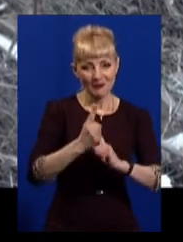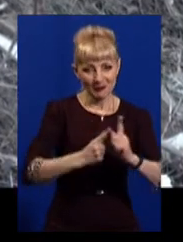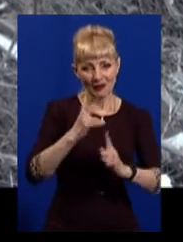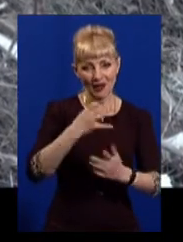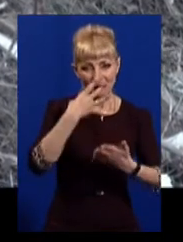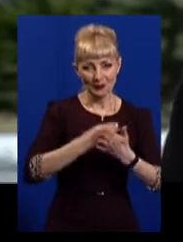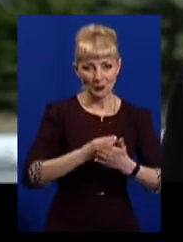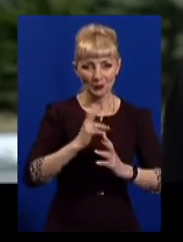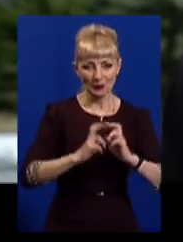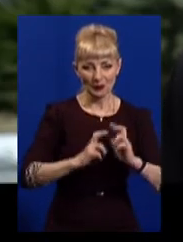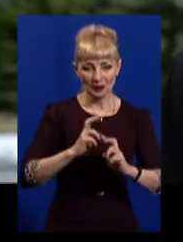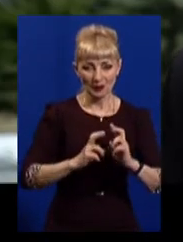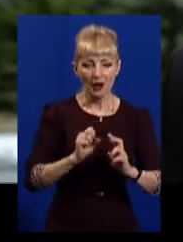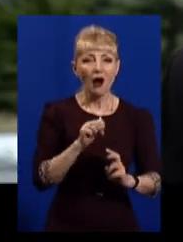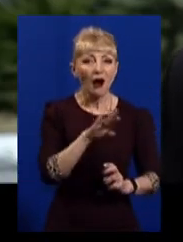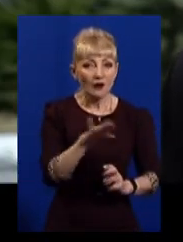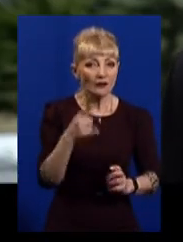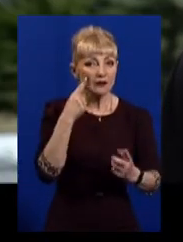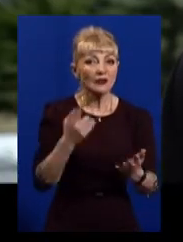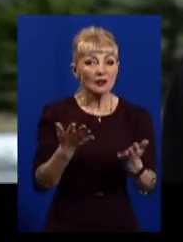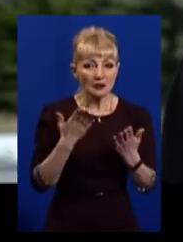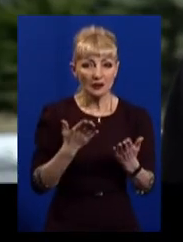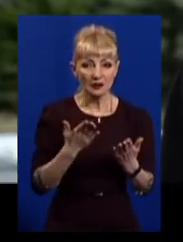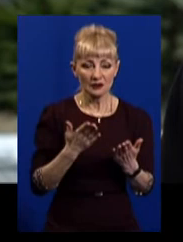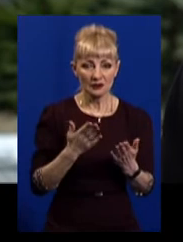підприємстві. А ви з'ясовували, чия ця територія?